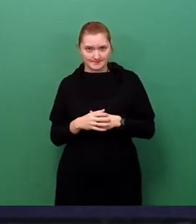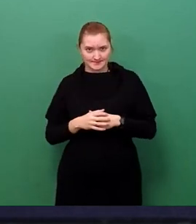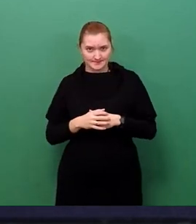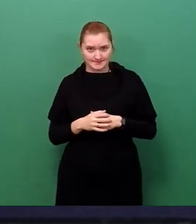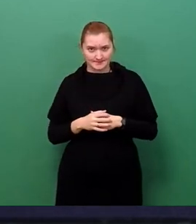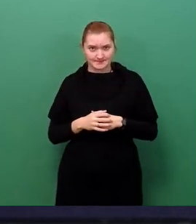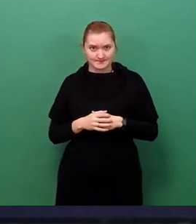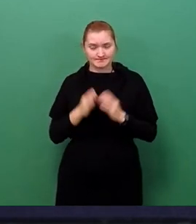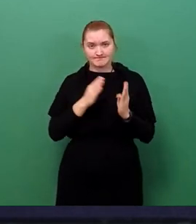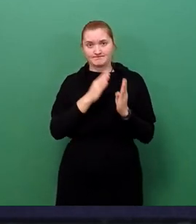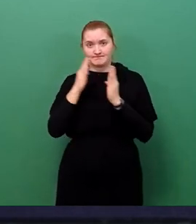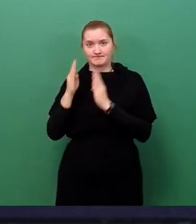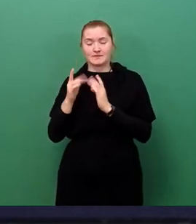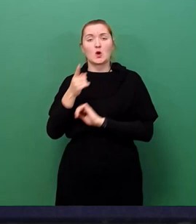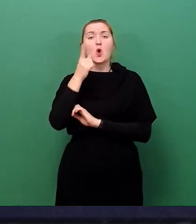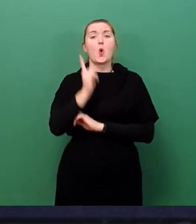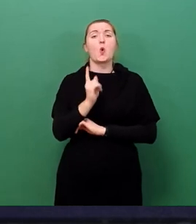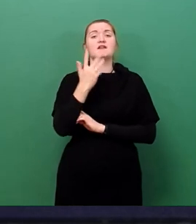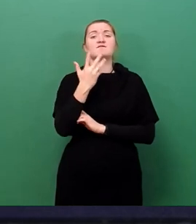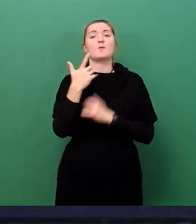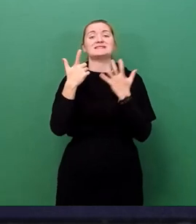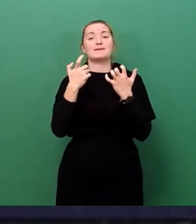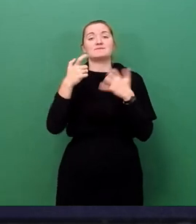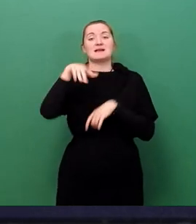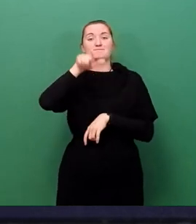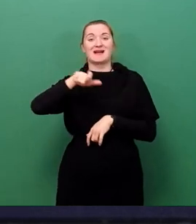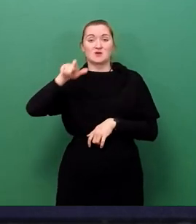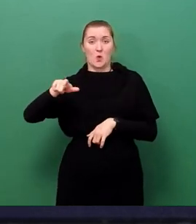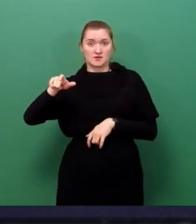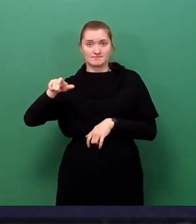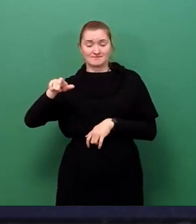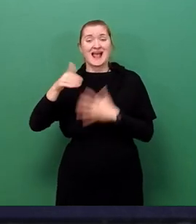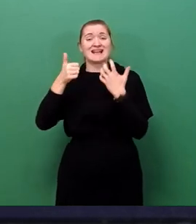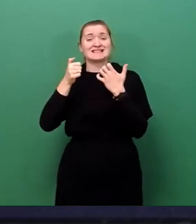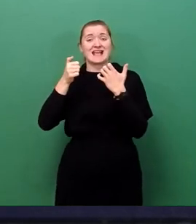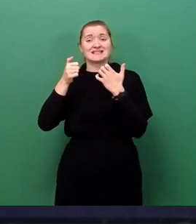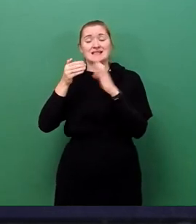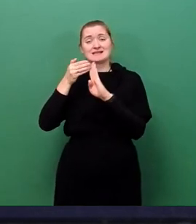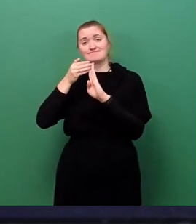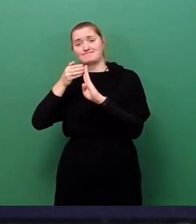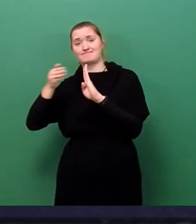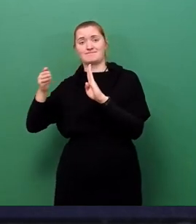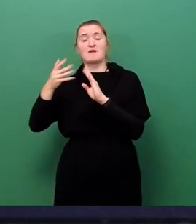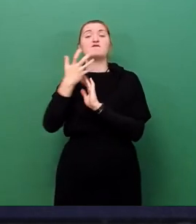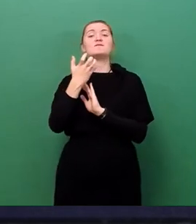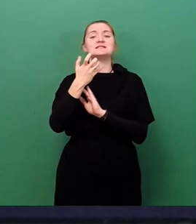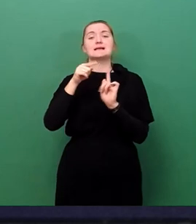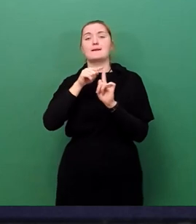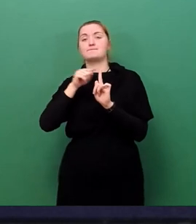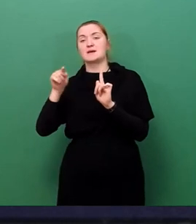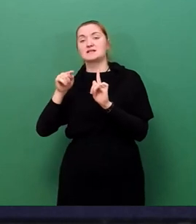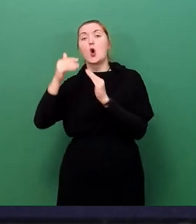175 Personen sind in der Altersgruppe der 50- bis unter 75